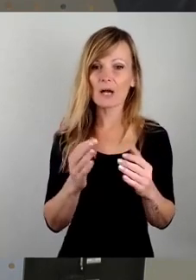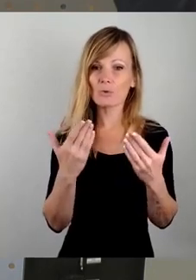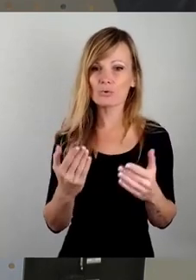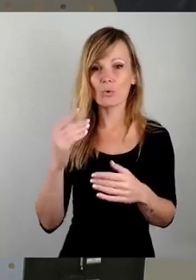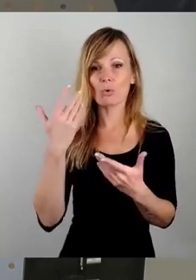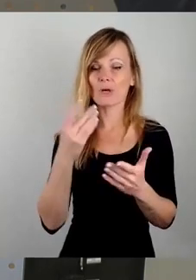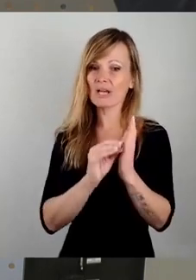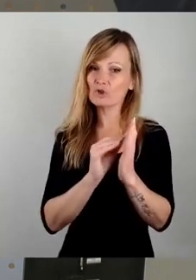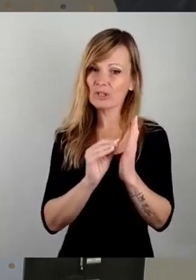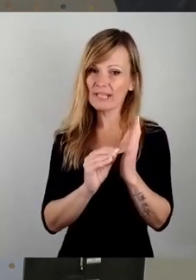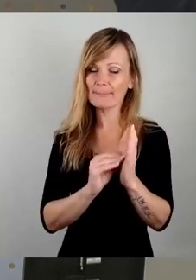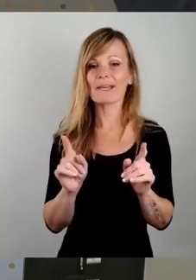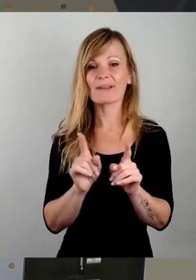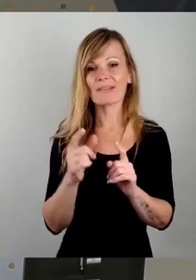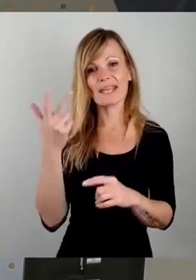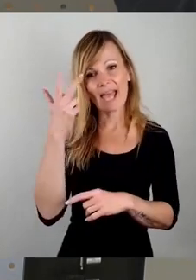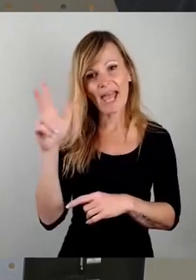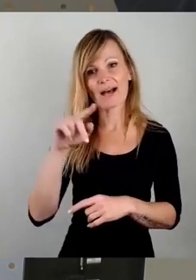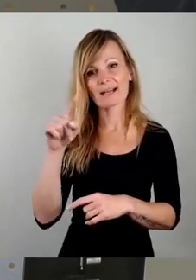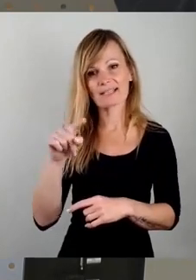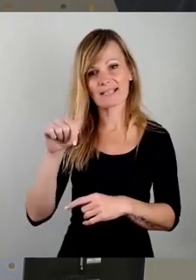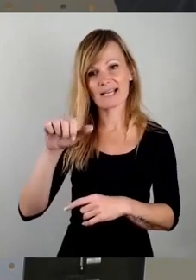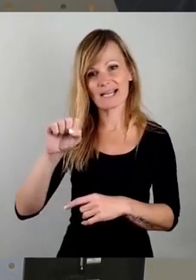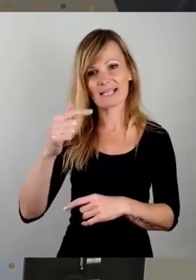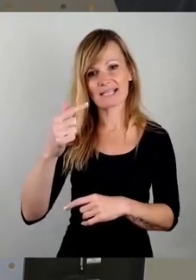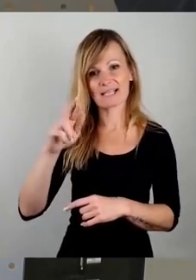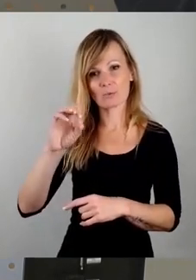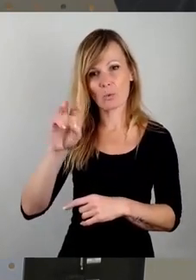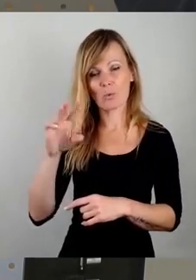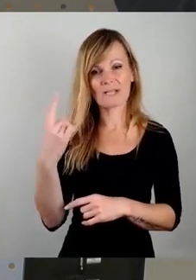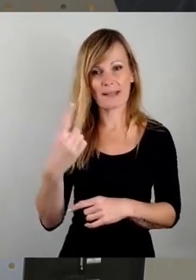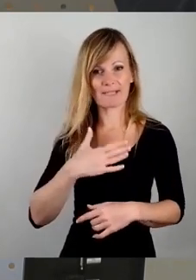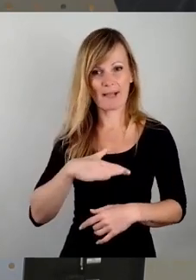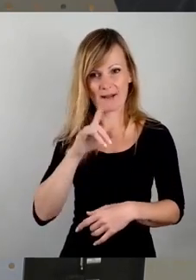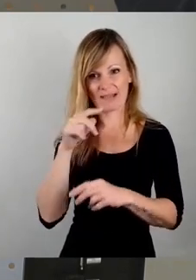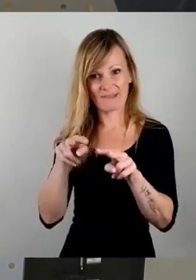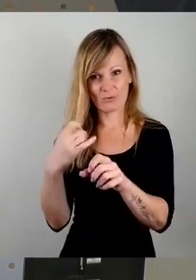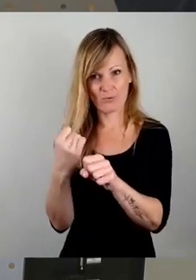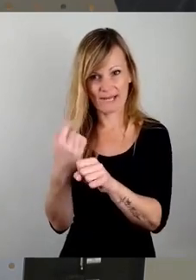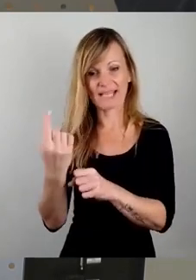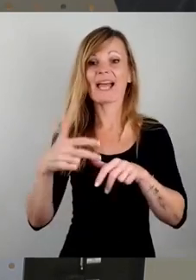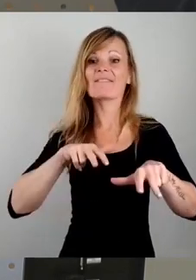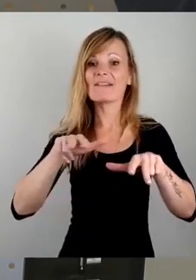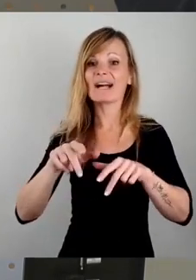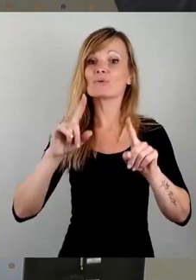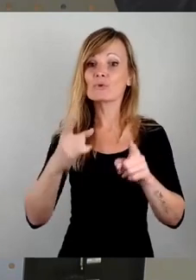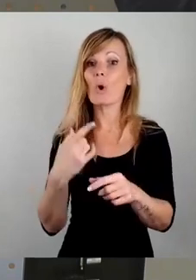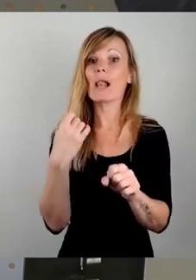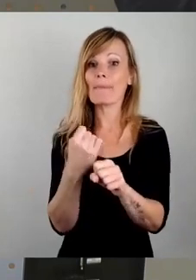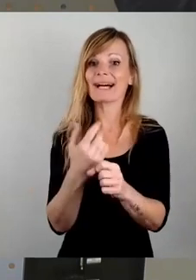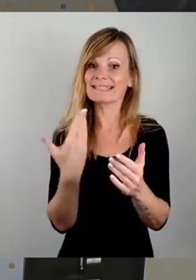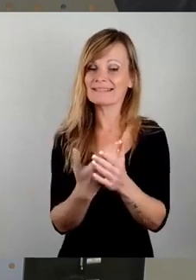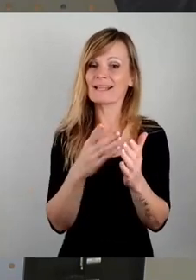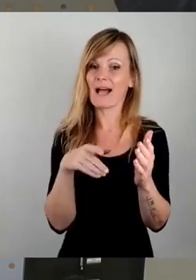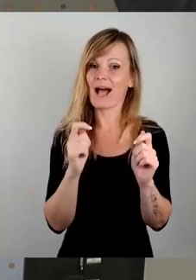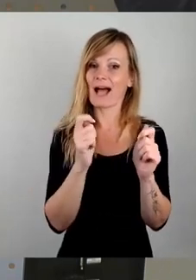Herr Zastrow mag, wenn er Videos macht. Es ist nämlich so ein, die Verwaltung soll mal machen Antrag. Ja, da